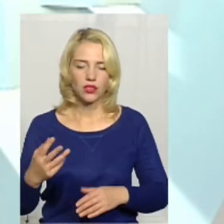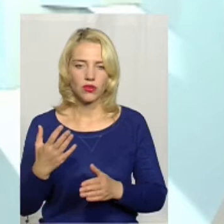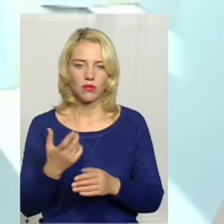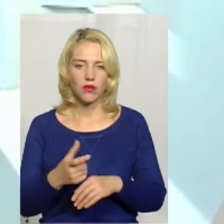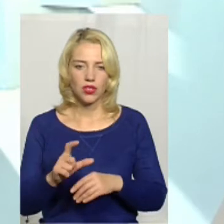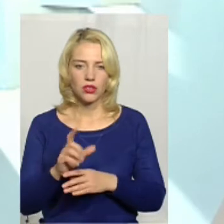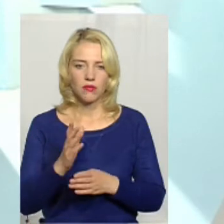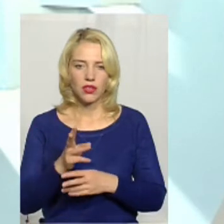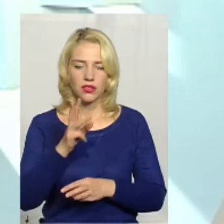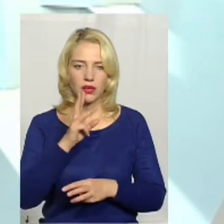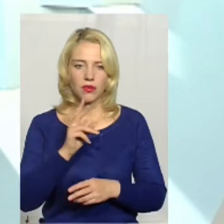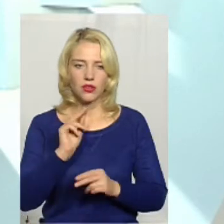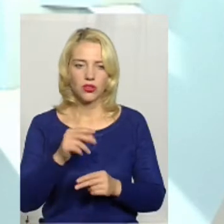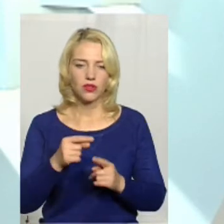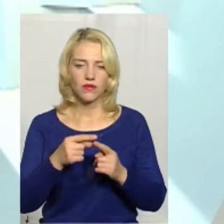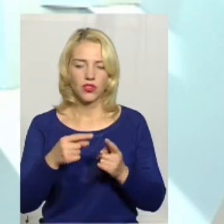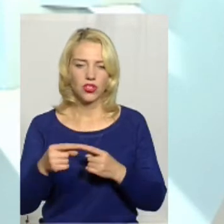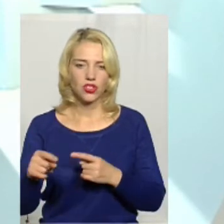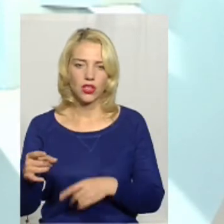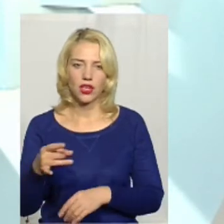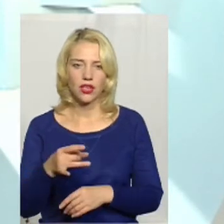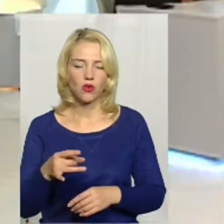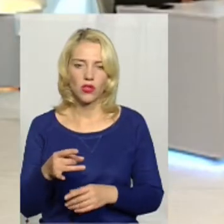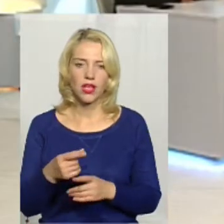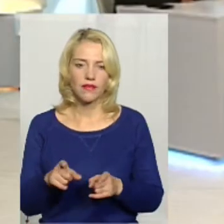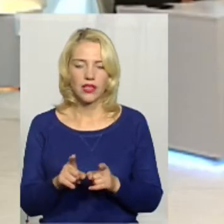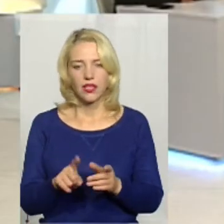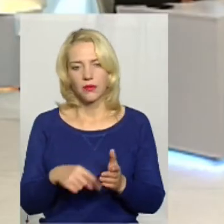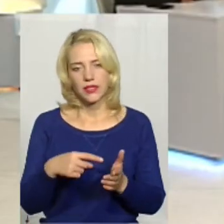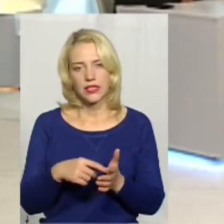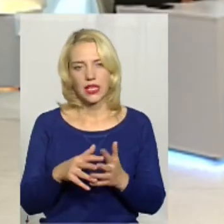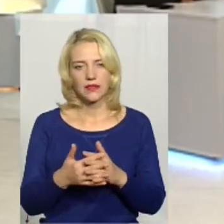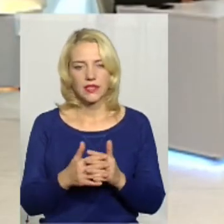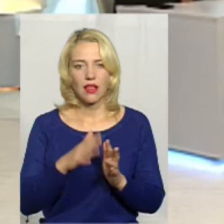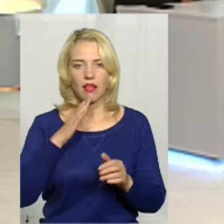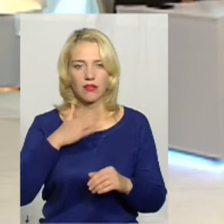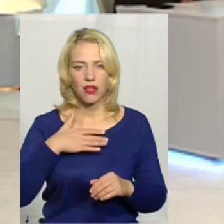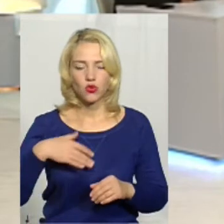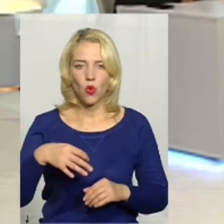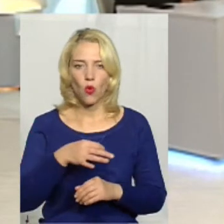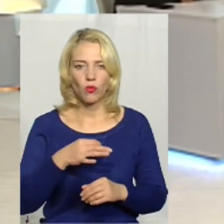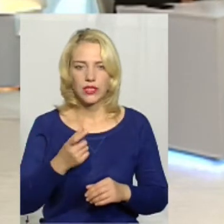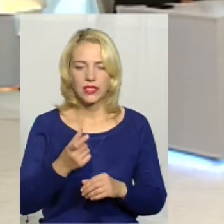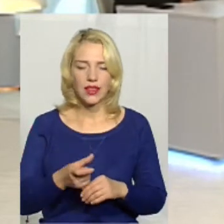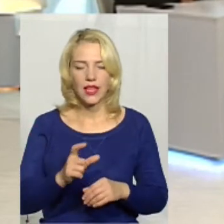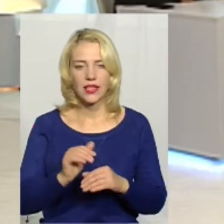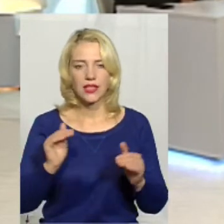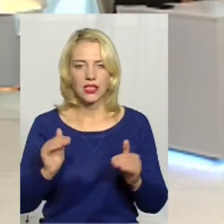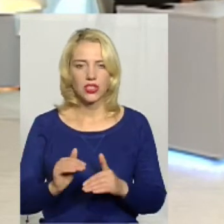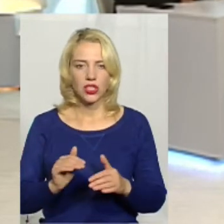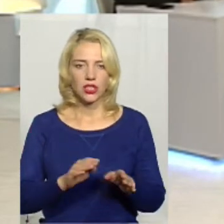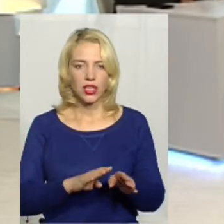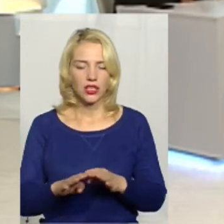мають заробітної плати, ніж в других регіонах. А в яких містах чи селах нашої області найнижчий рівень, де